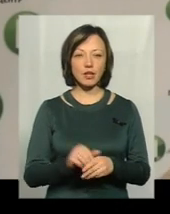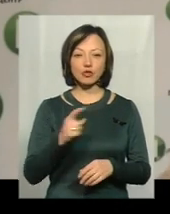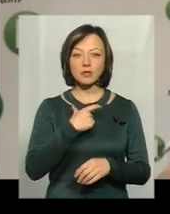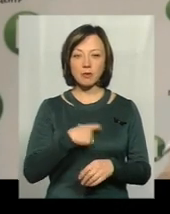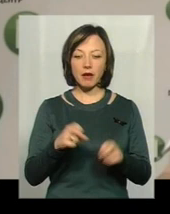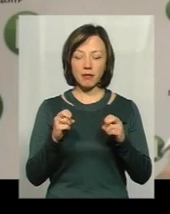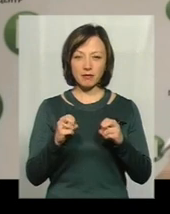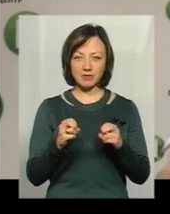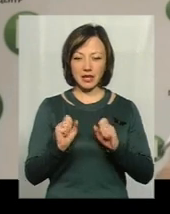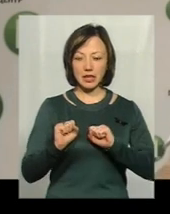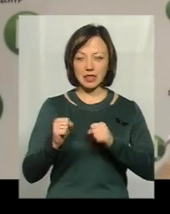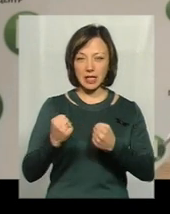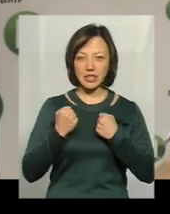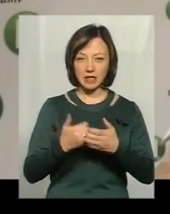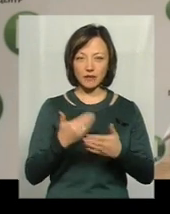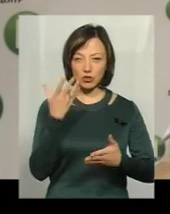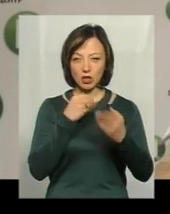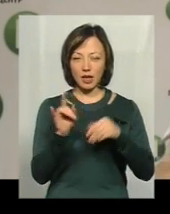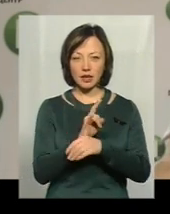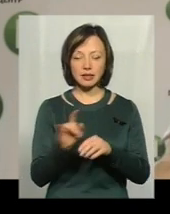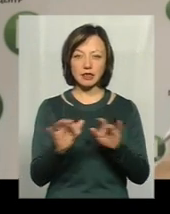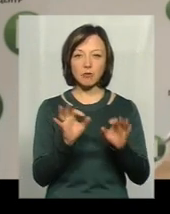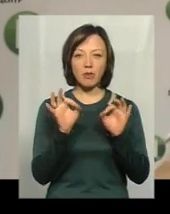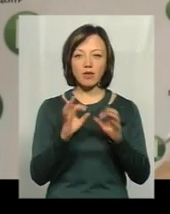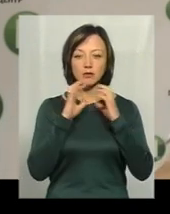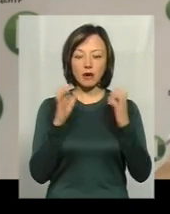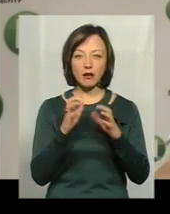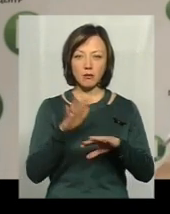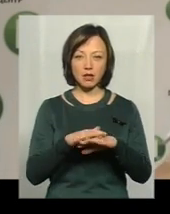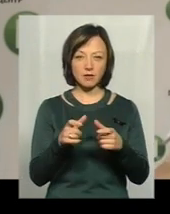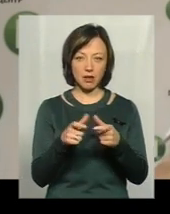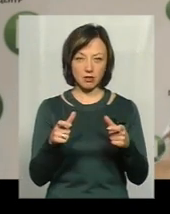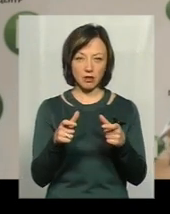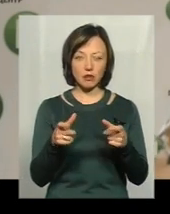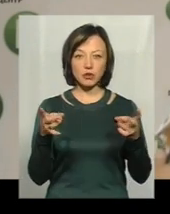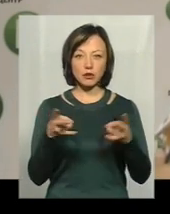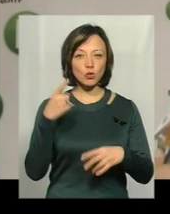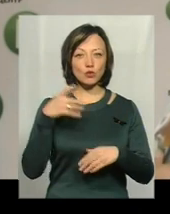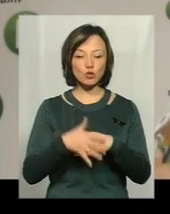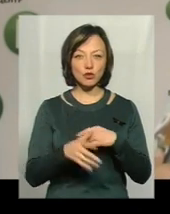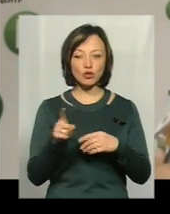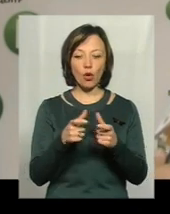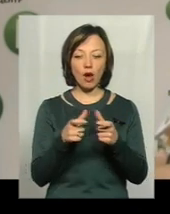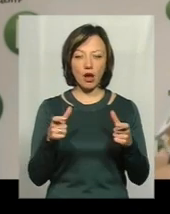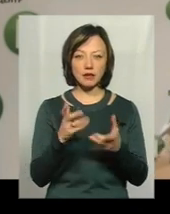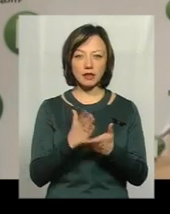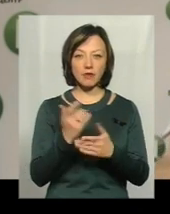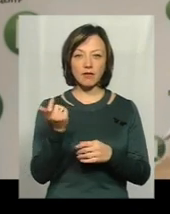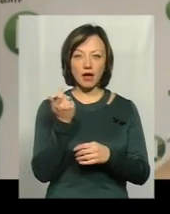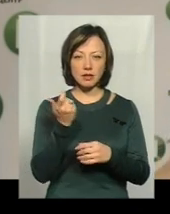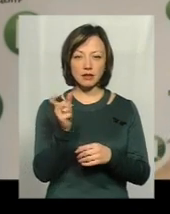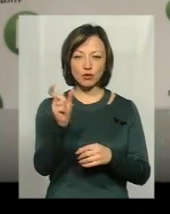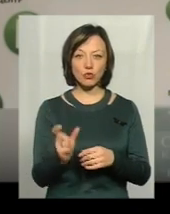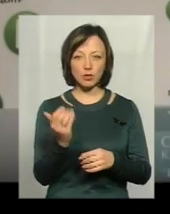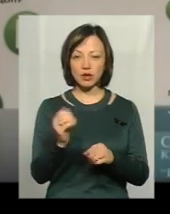убезпечити від шахрайських дій, по-перше, потрібно правильно зберігати банківські картки. Потрібно розуміти, що картка є власністю